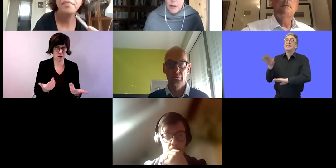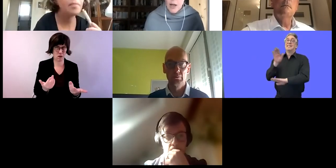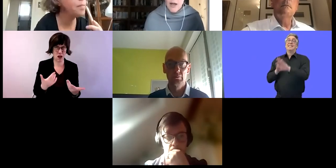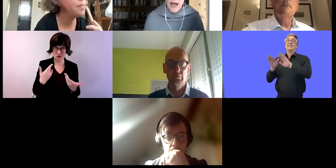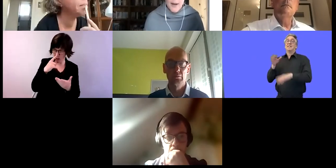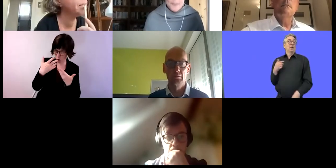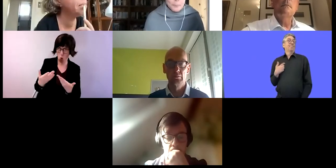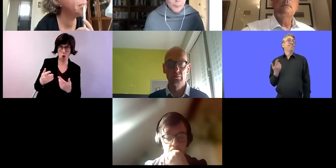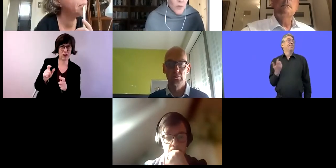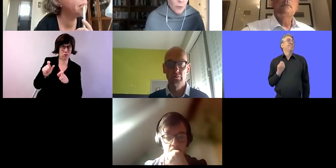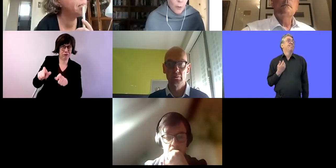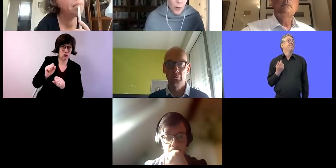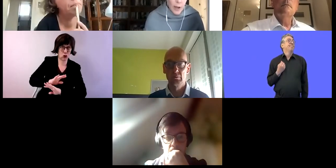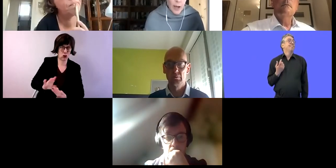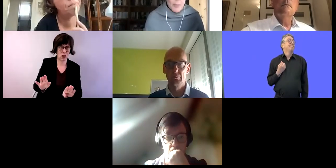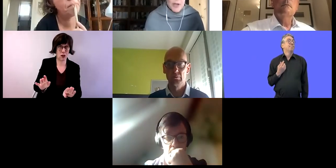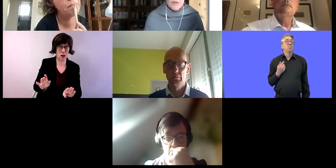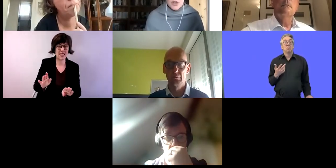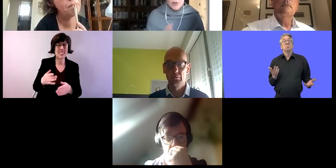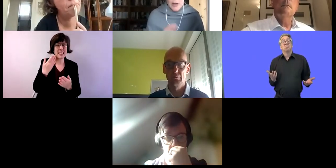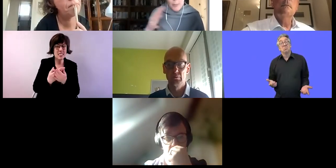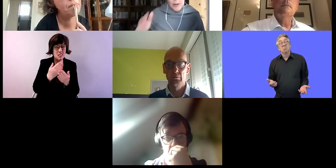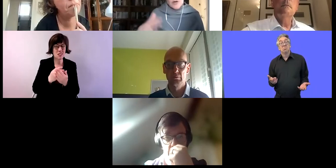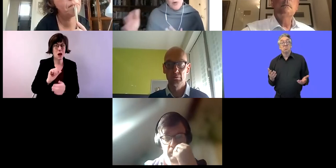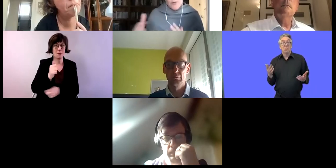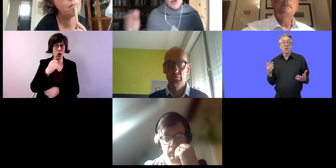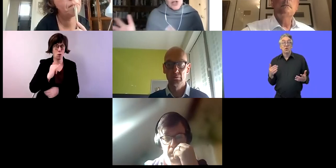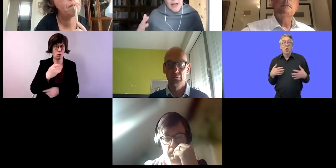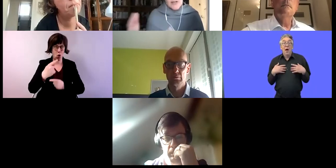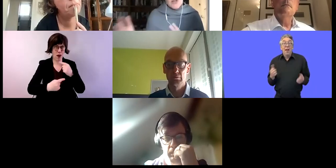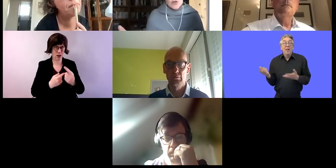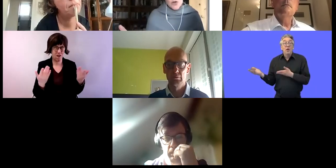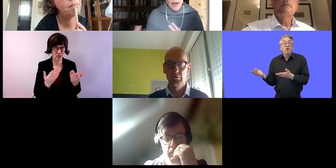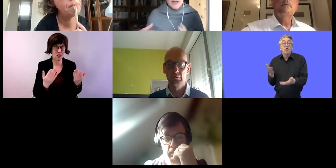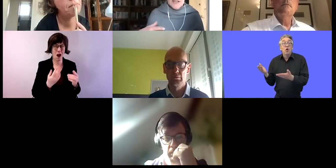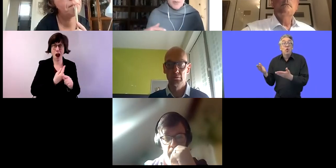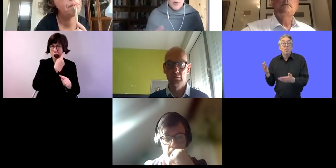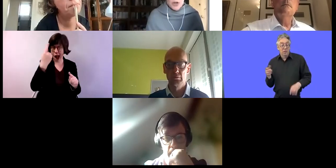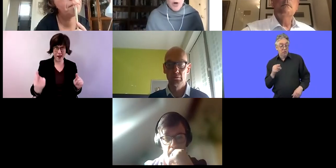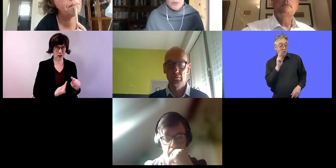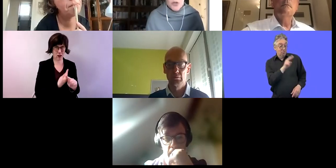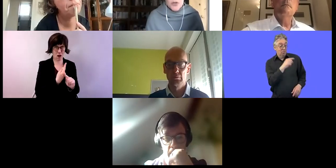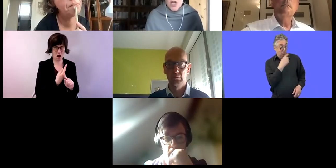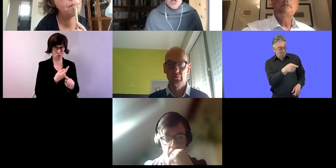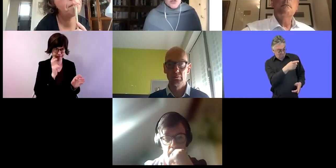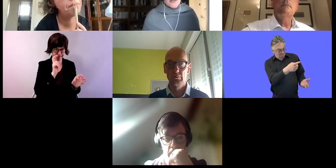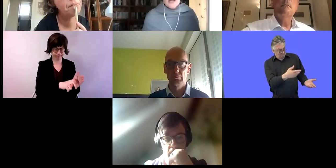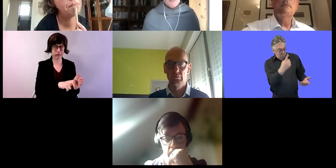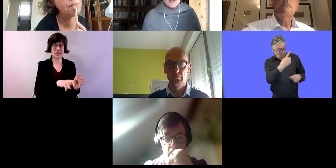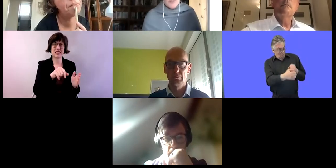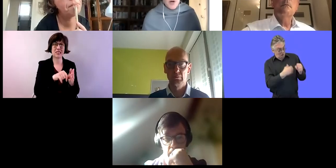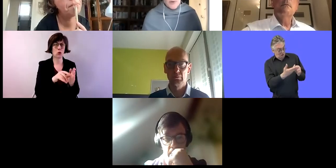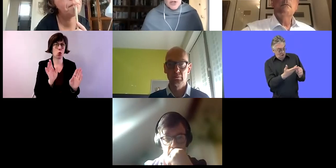Tageszentrum wollte. Dieses Pilotprojekt sieht also vor, dass man ein Jahr lang den Eintritt in ein solches Zentrum